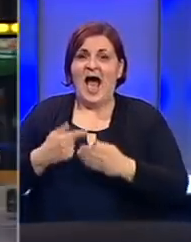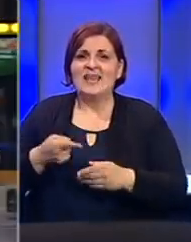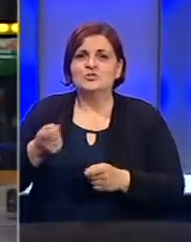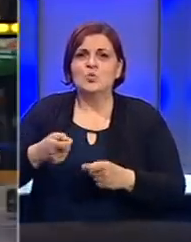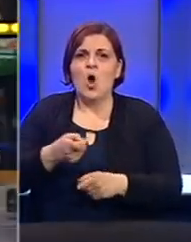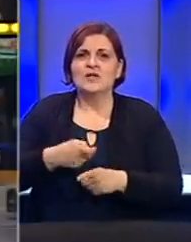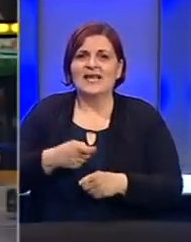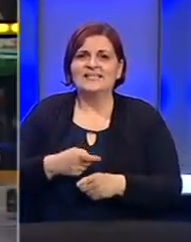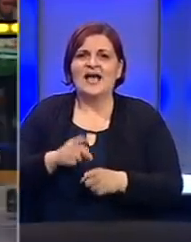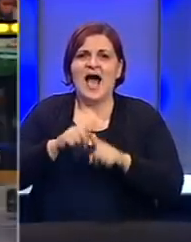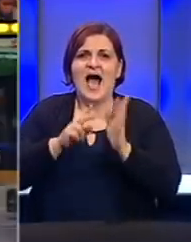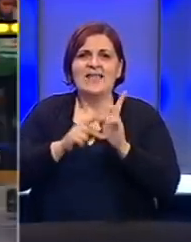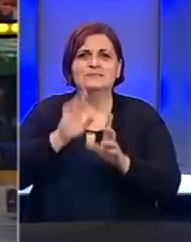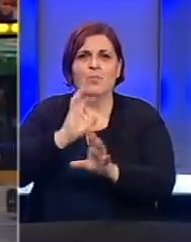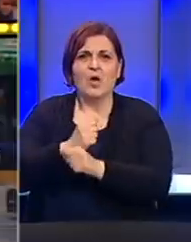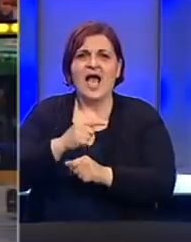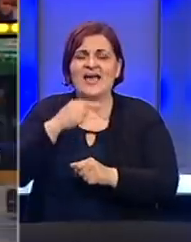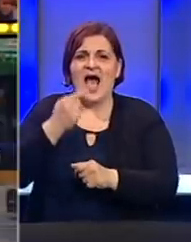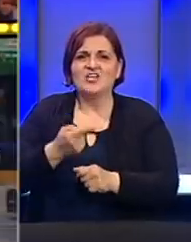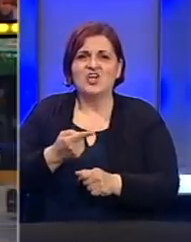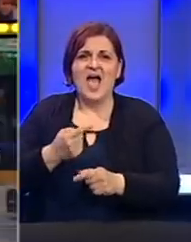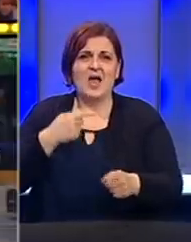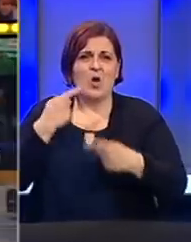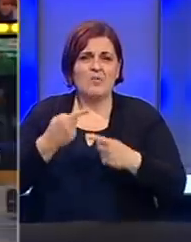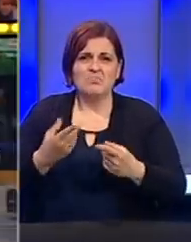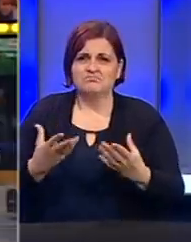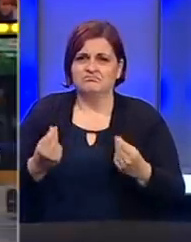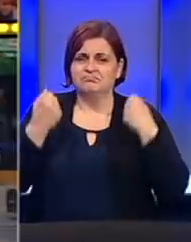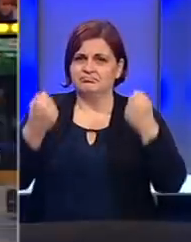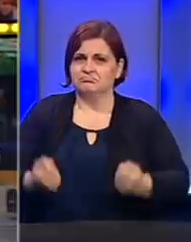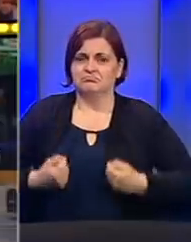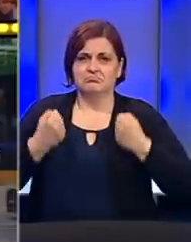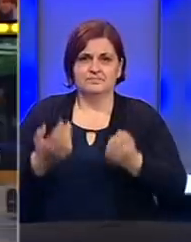suorganizatori iz HNS-a Bejha kažu kako su reakcije pretjerane.